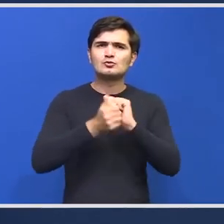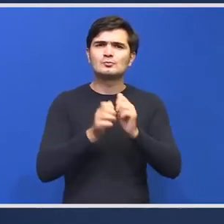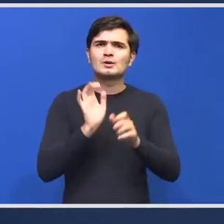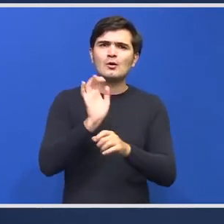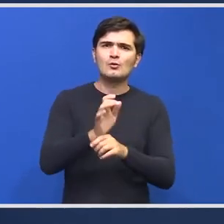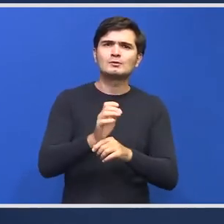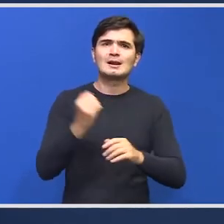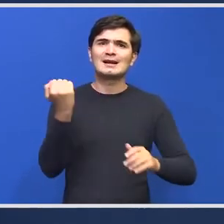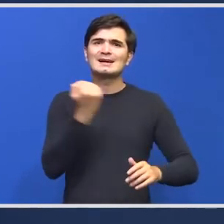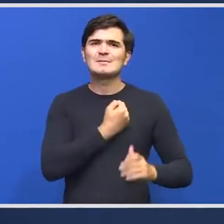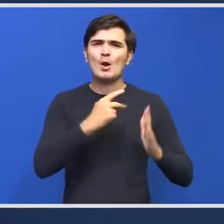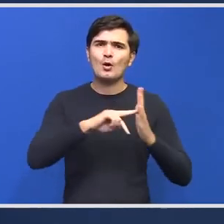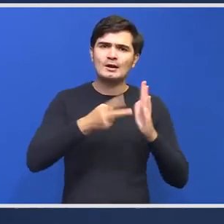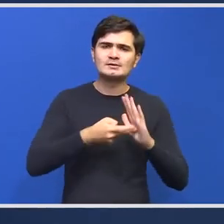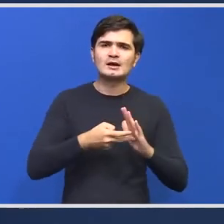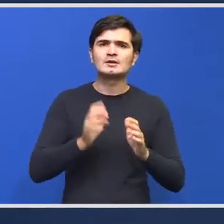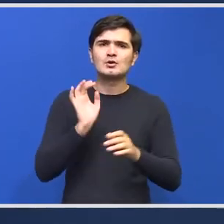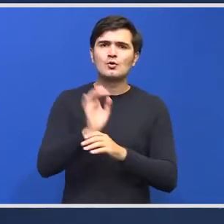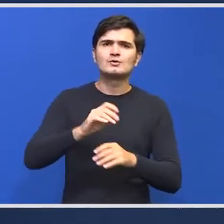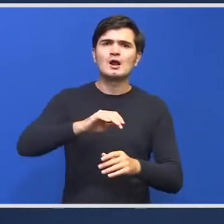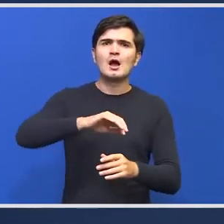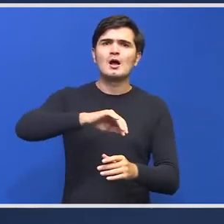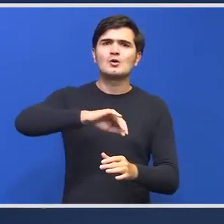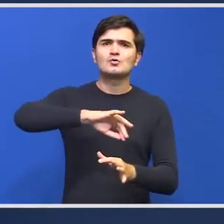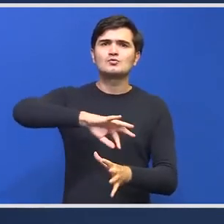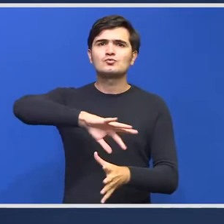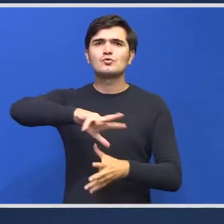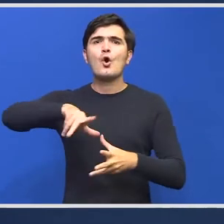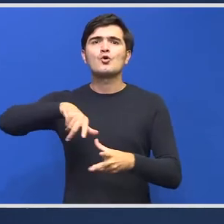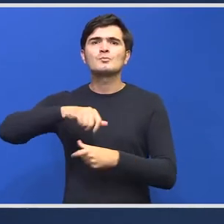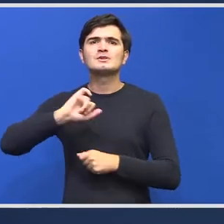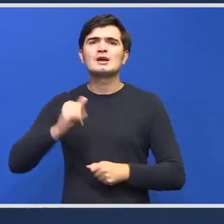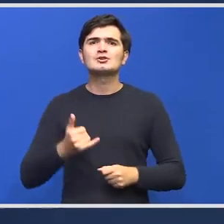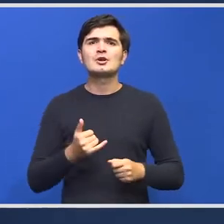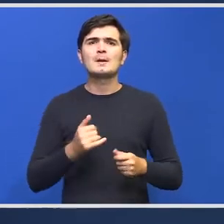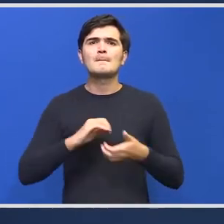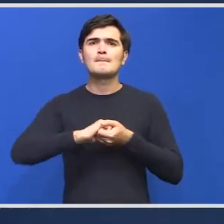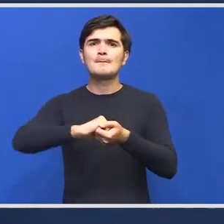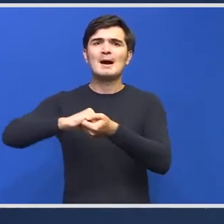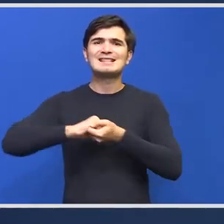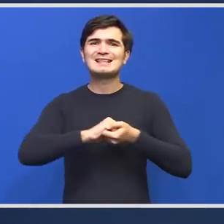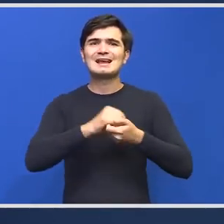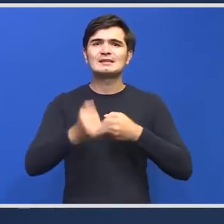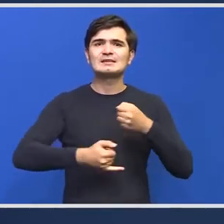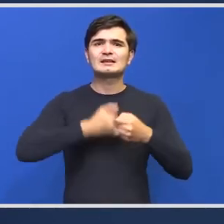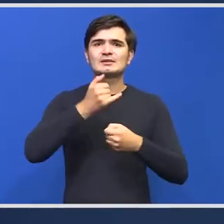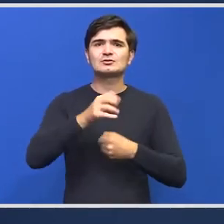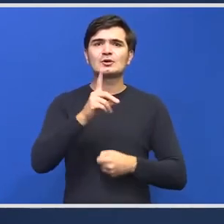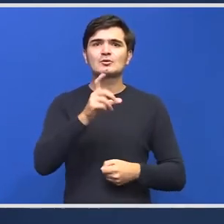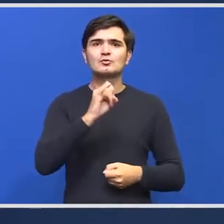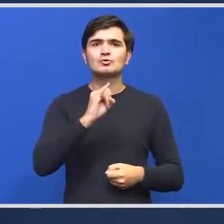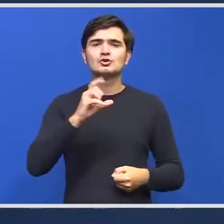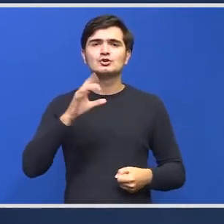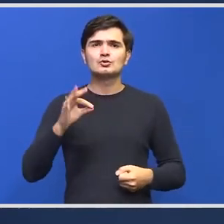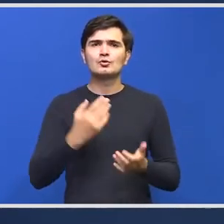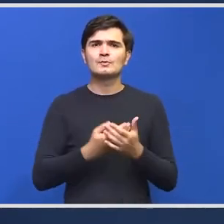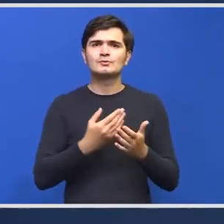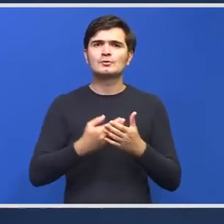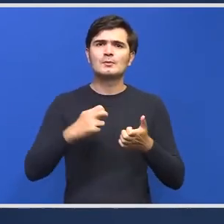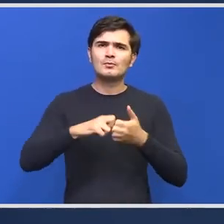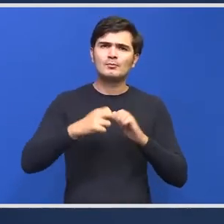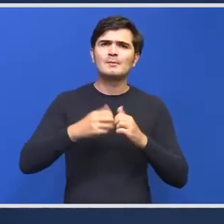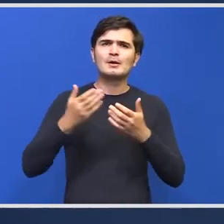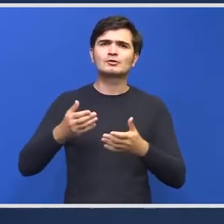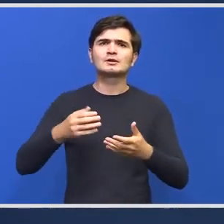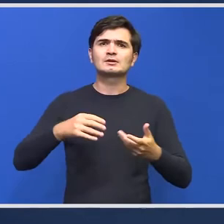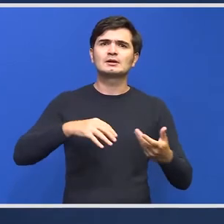împotriva criminalității organizate și respectiv și parteneriatele internaționale pe care le are DICOT, pentru că traficul de persoane, traficul de droguri